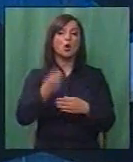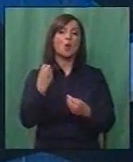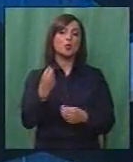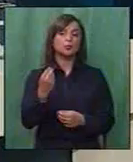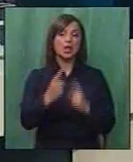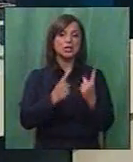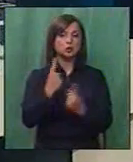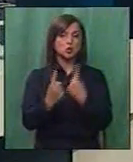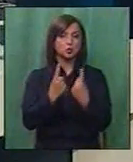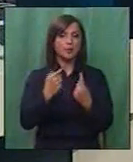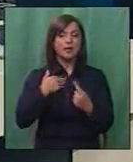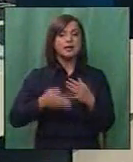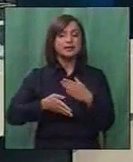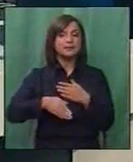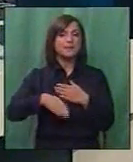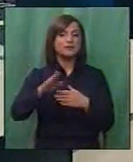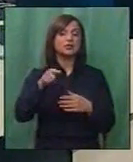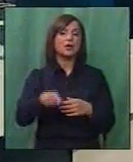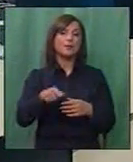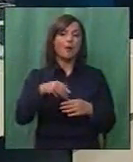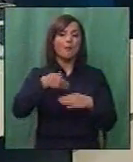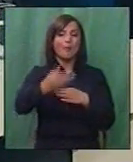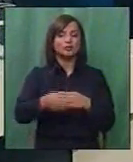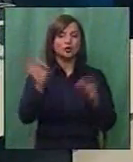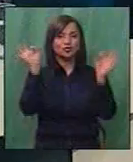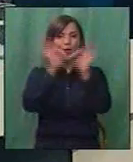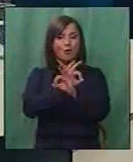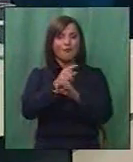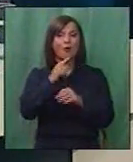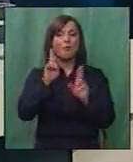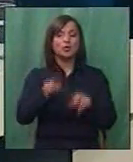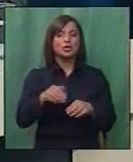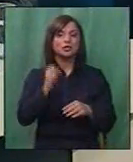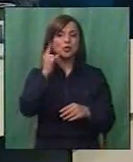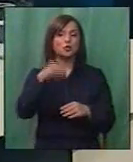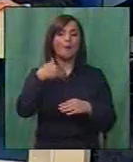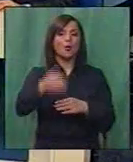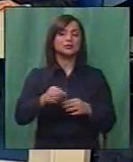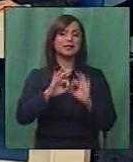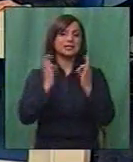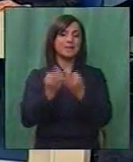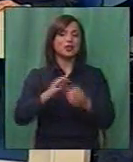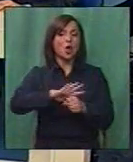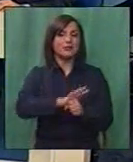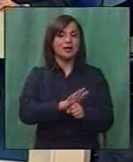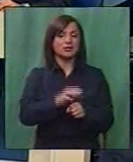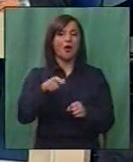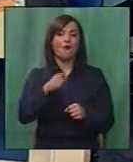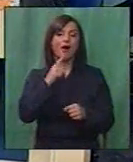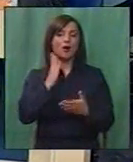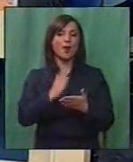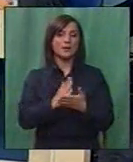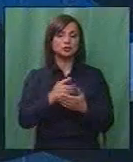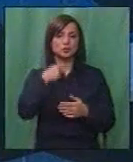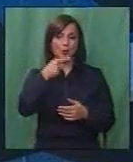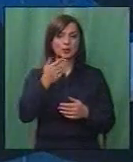подобрување на состојбата и избегнување на посттравматските шокови кои што можат да се случат после семейното населство, а тоа е она која